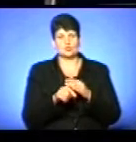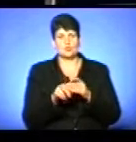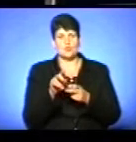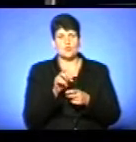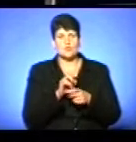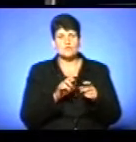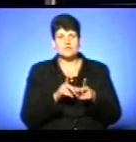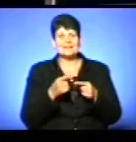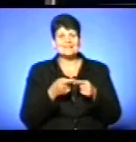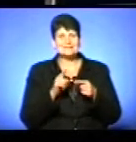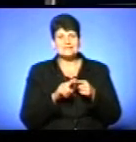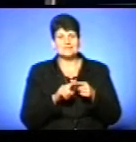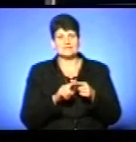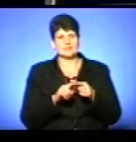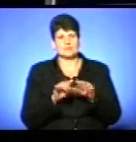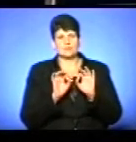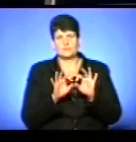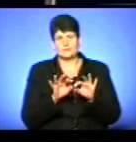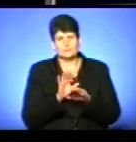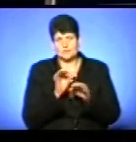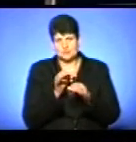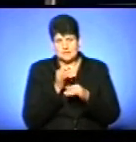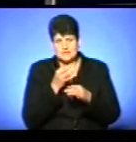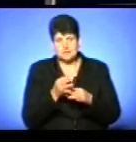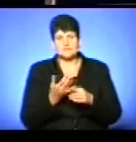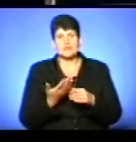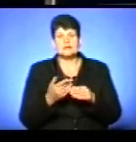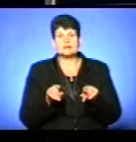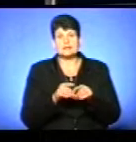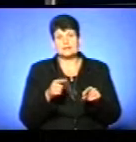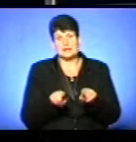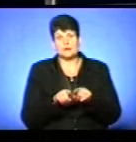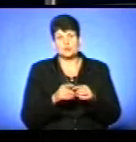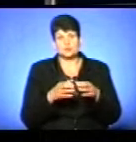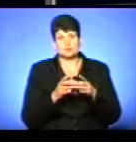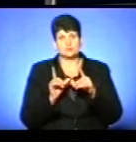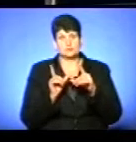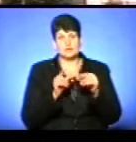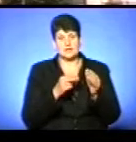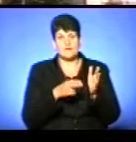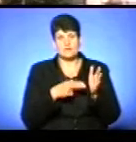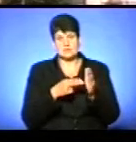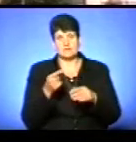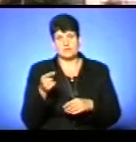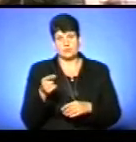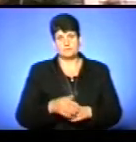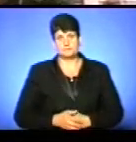аргументуючи, що це не в їхніх повноваженнях. Також наша знімальна група побувала на залізничному вокзалі Тернополя.